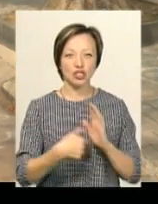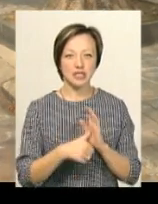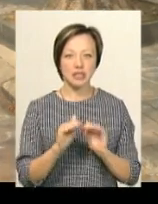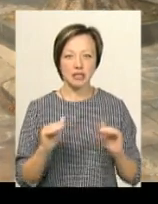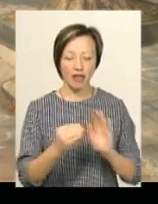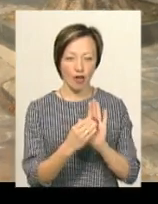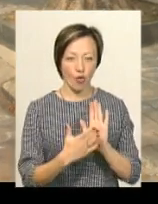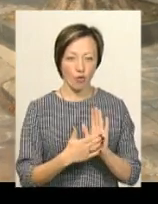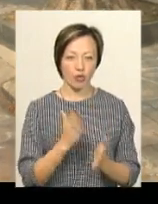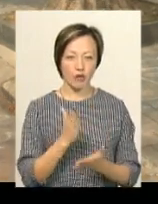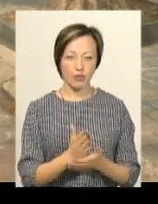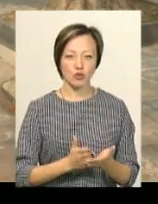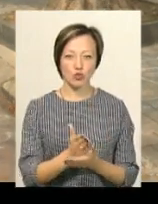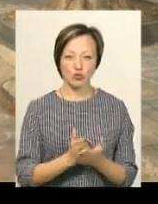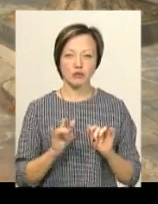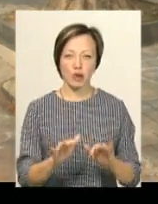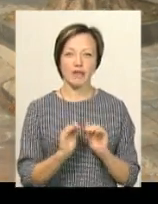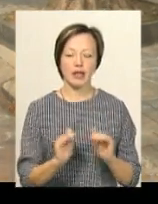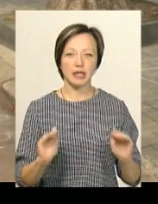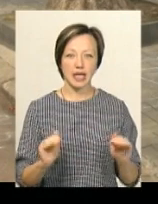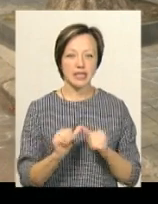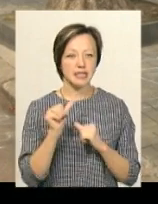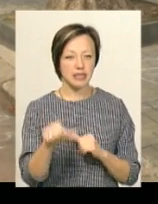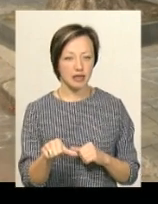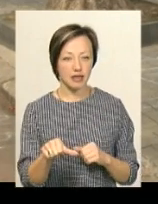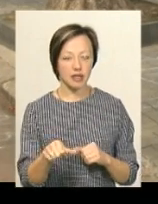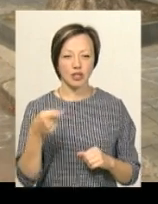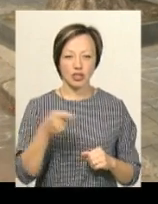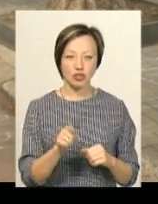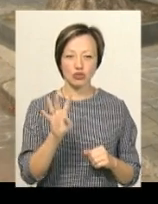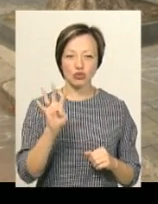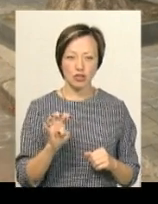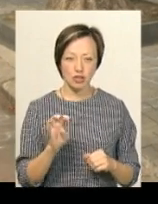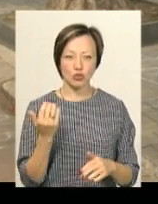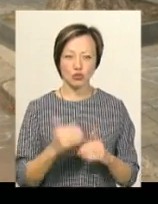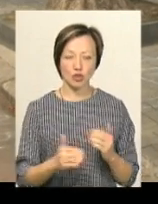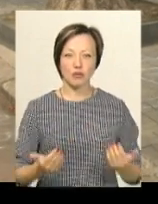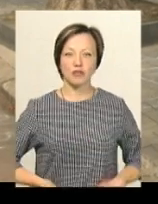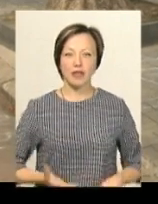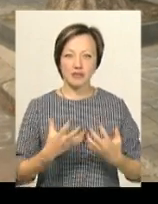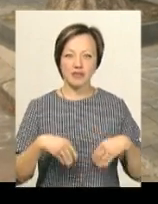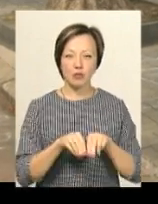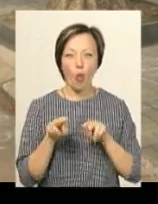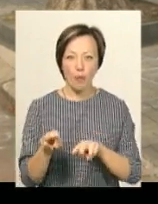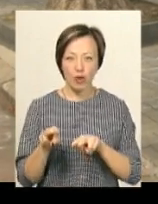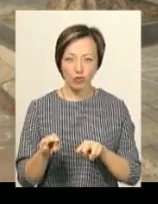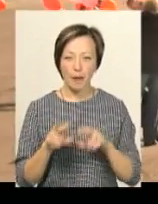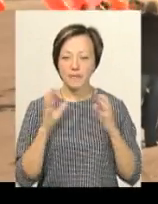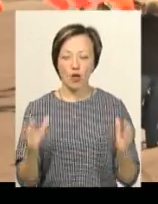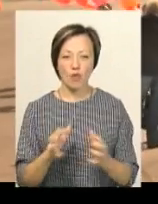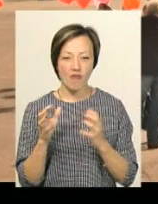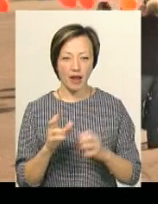дітей на обліку перебувають в службу у справах дітей. З них 1400 вже проживають в сім'ях опікунів-опікувальників.